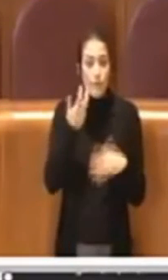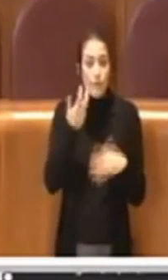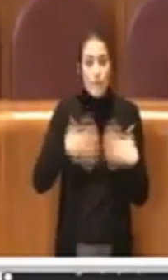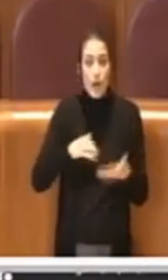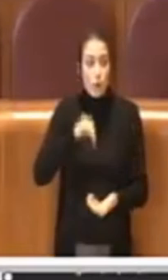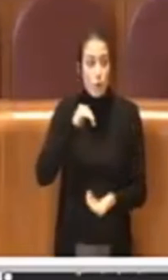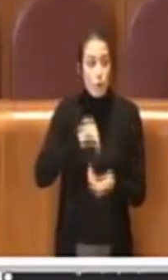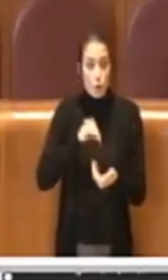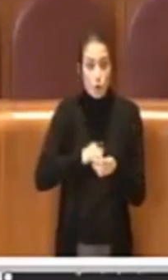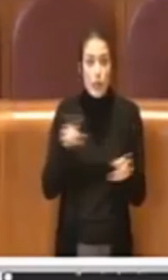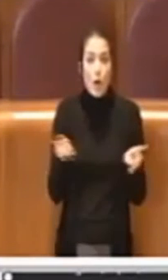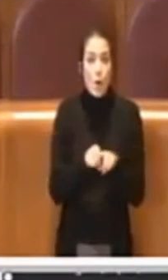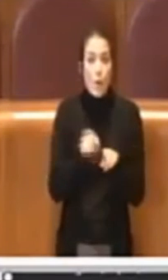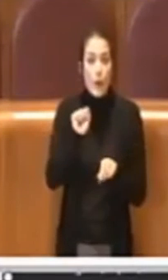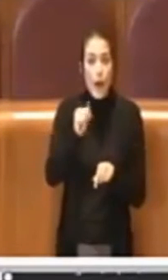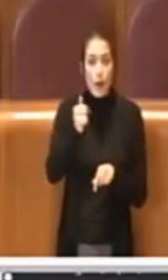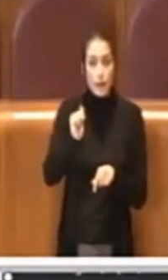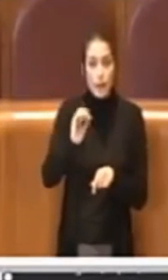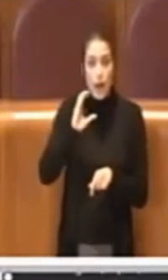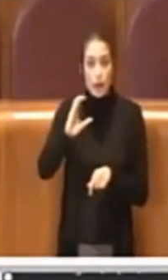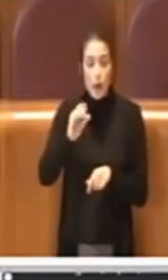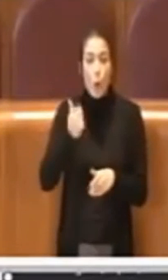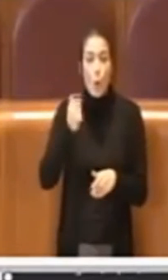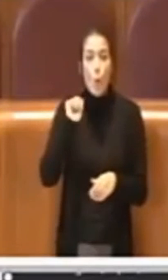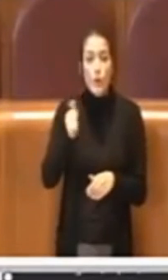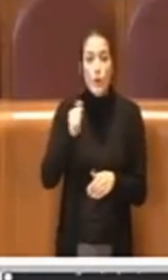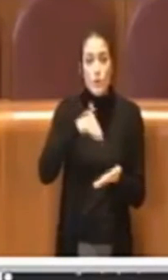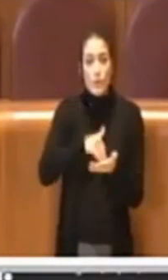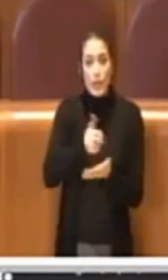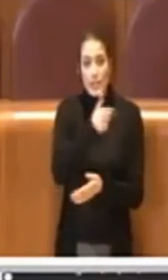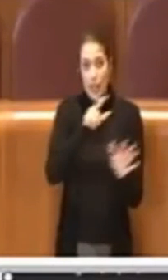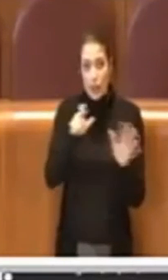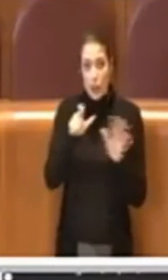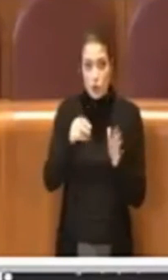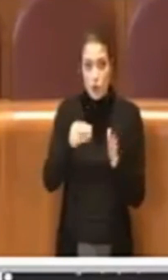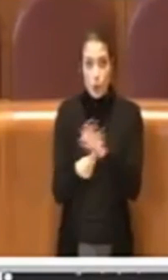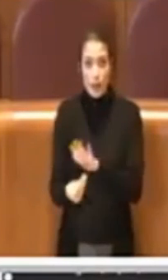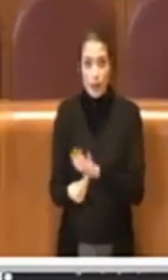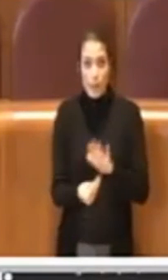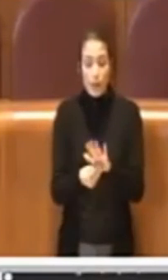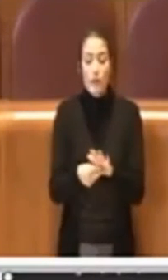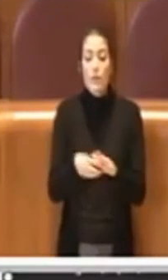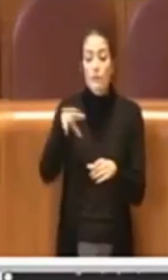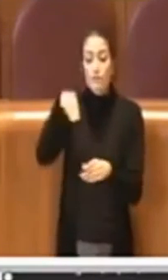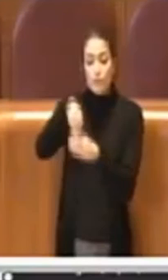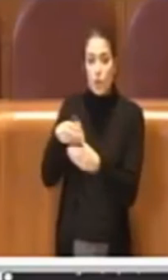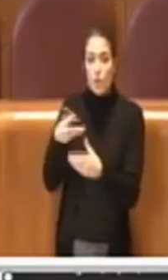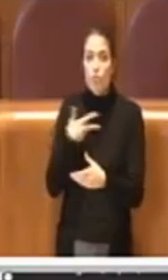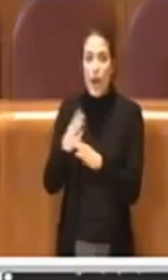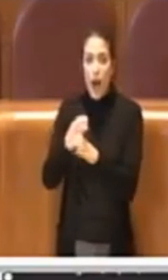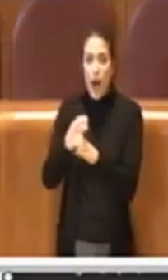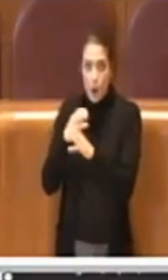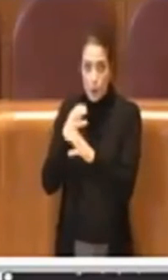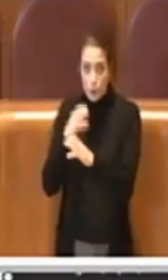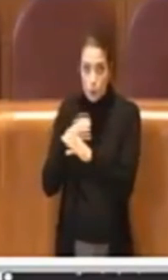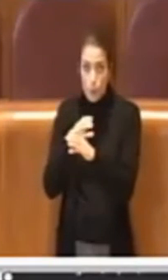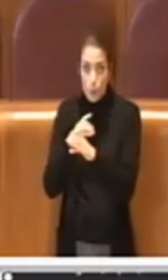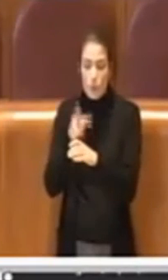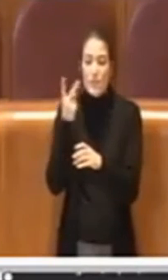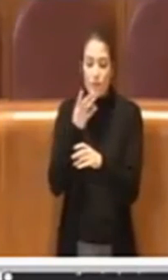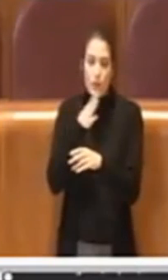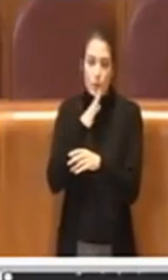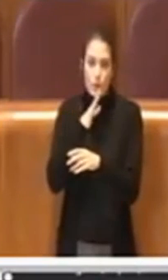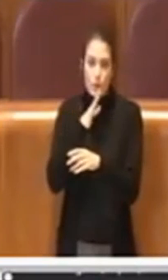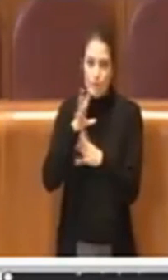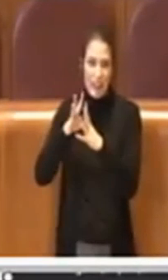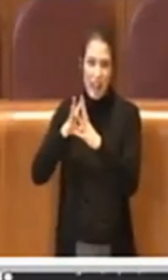come Atac, con 11.700 dipendenti, con gli autobus che avevano un'età